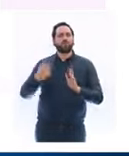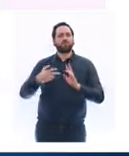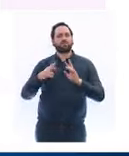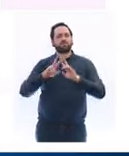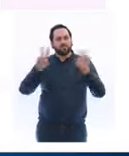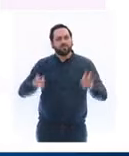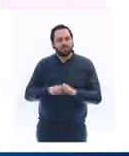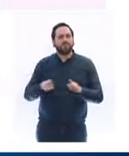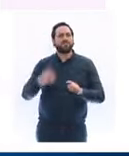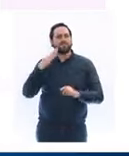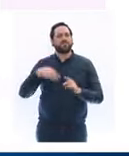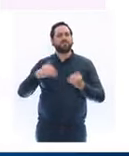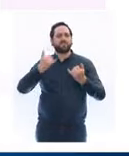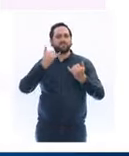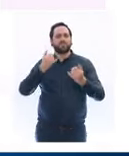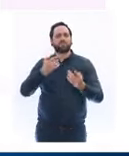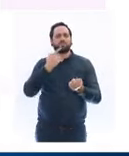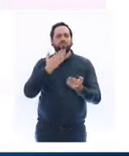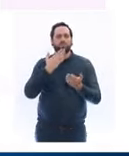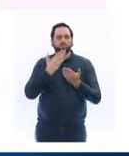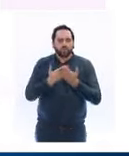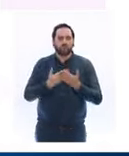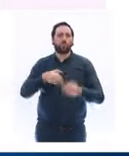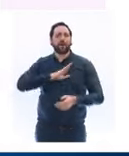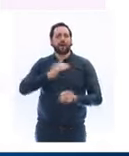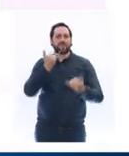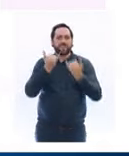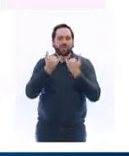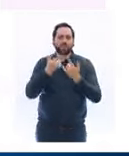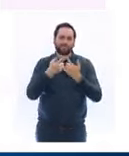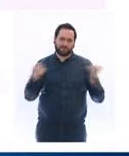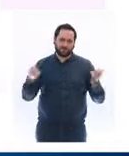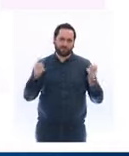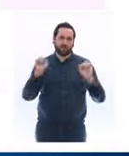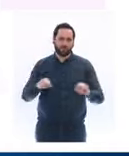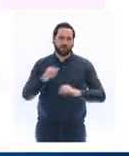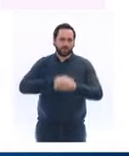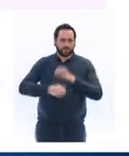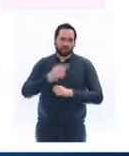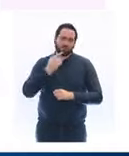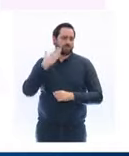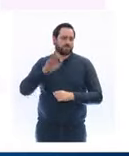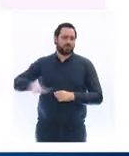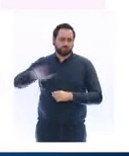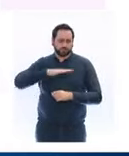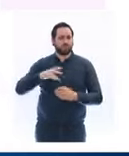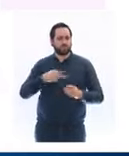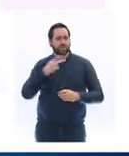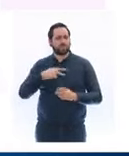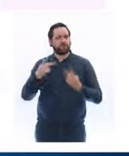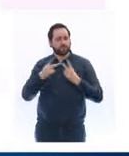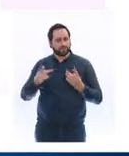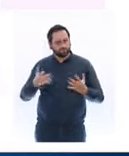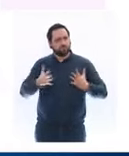téléphonique, là où ça fait sens. Et nous pouvons compter sur une mobilisation de tous les instants de la médecine de ville, des pharmacies qui font un gros boulot,